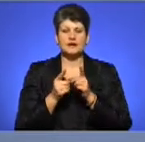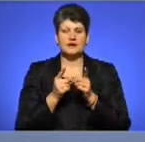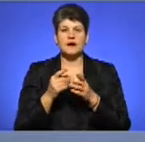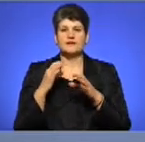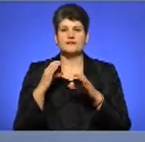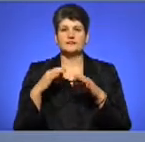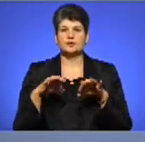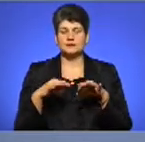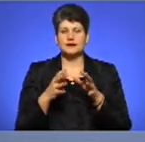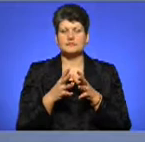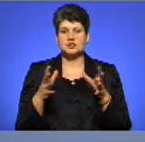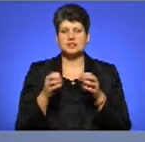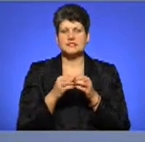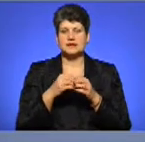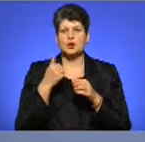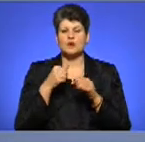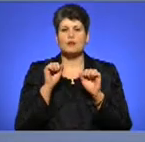можна буде розмитнювати.